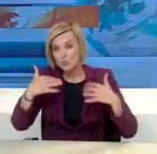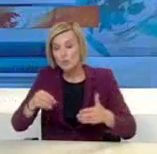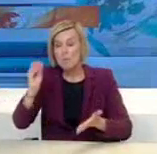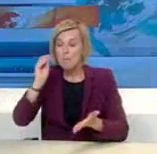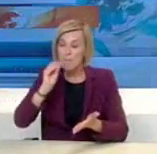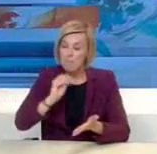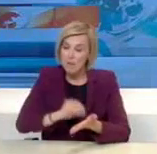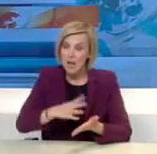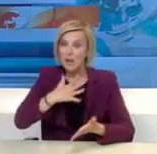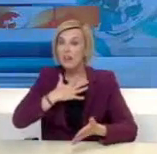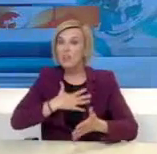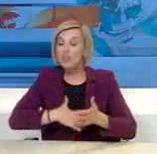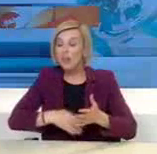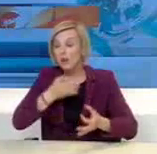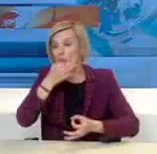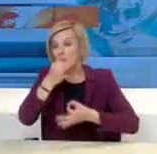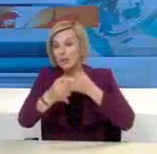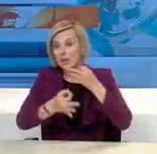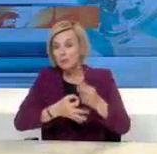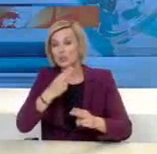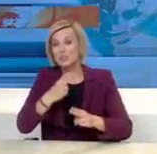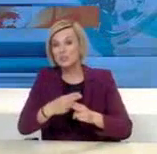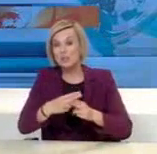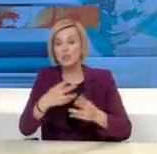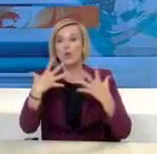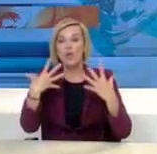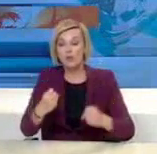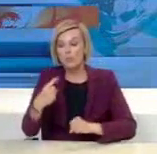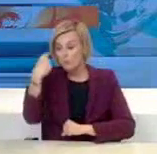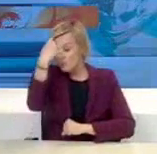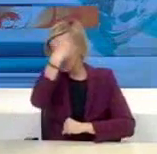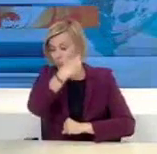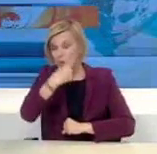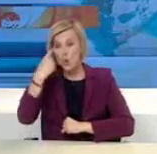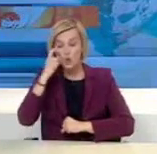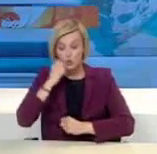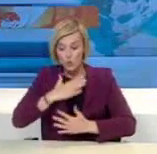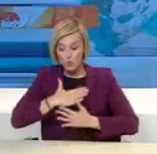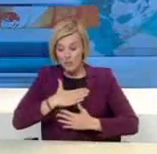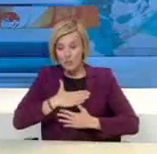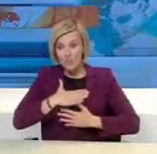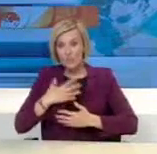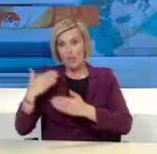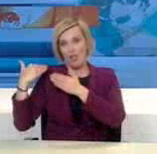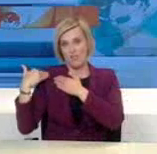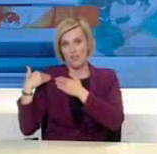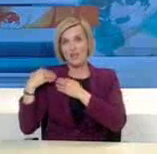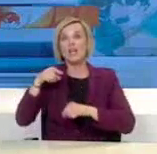θέλουμε να τονίσουμε ότι η ατομική ευθύνη θα κρίνει την έκβαση της μάχης αυτής.